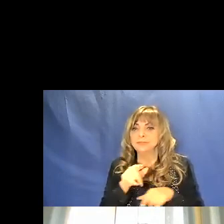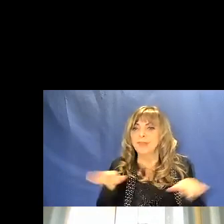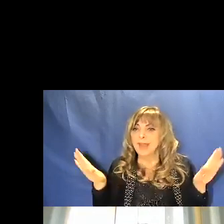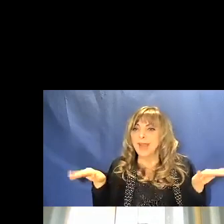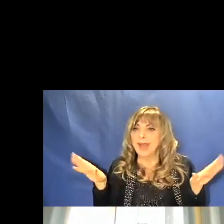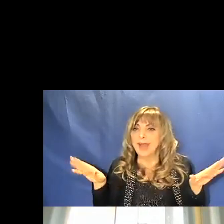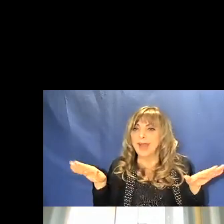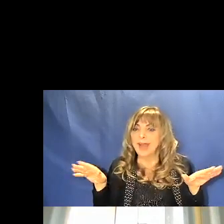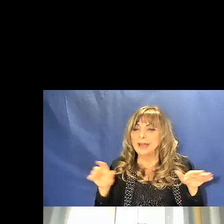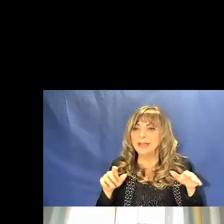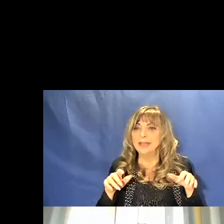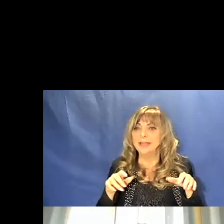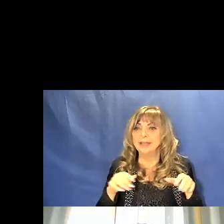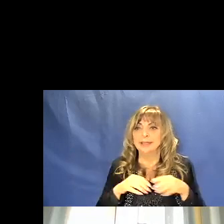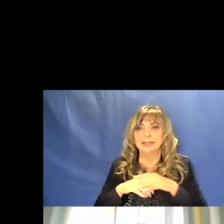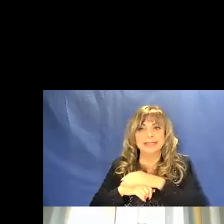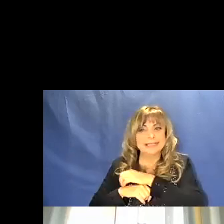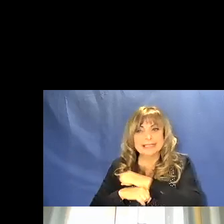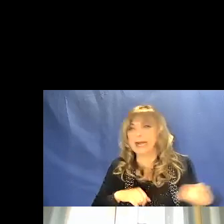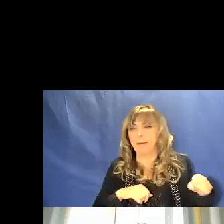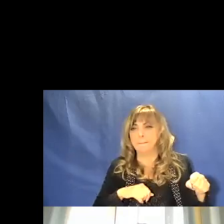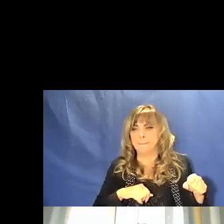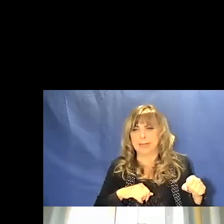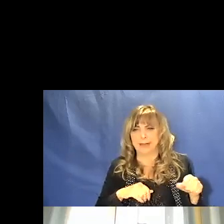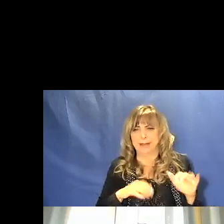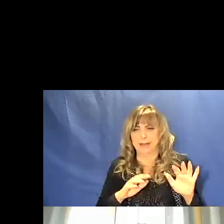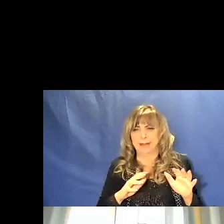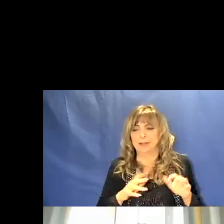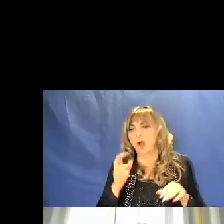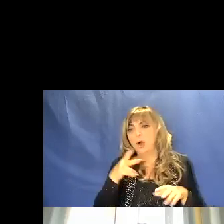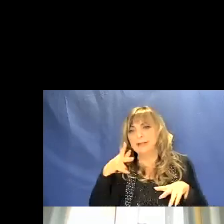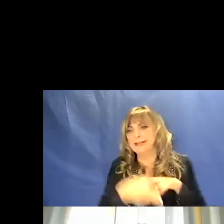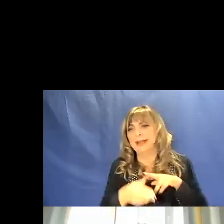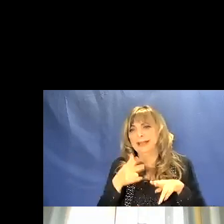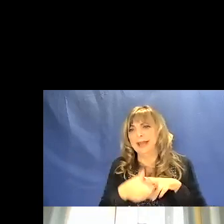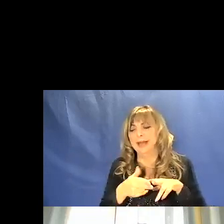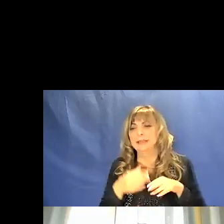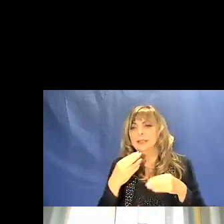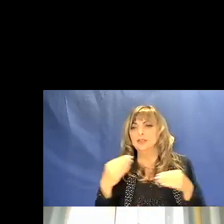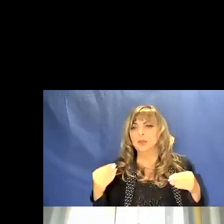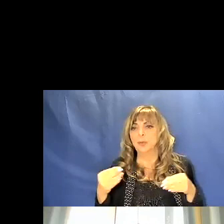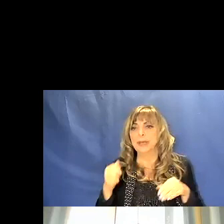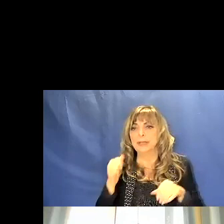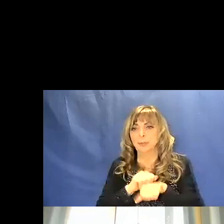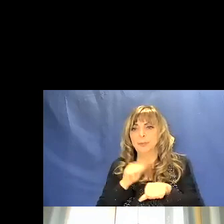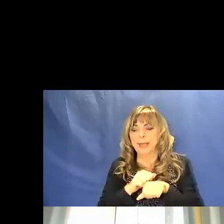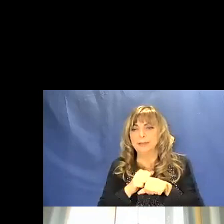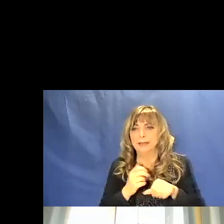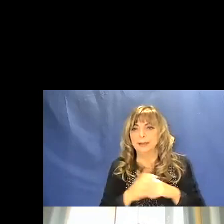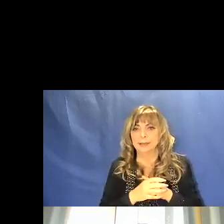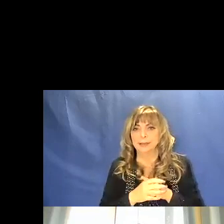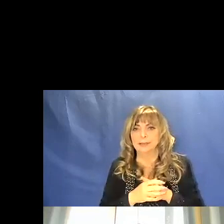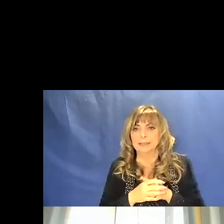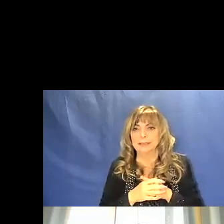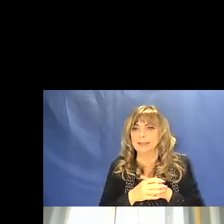venivano strappate in modo cruento oppure tagliate con uno strumento di pietra quindi c'era proprio una